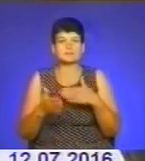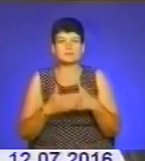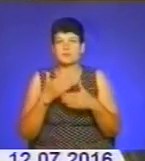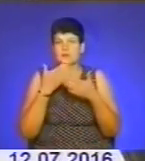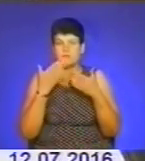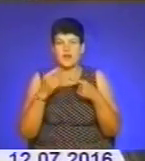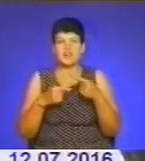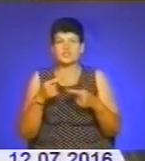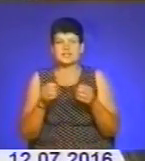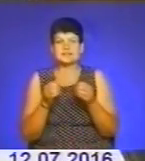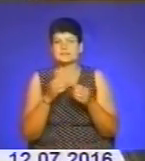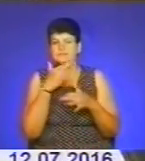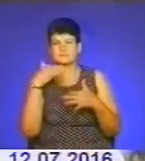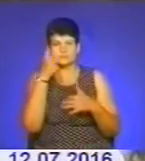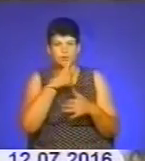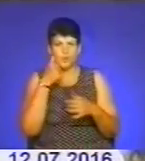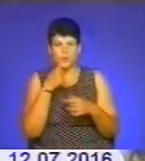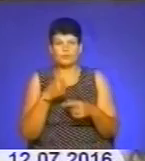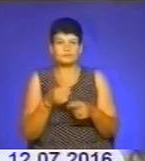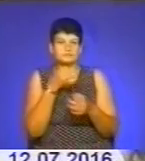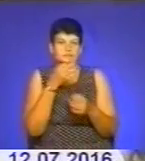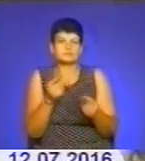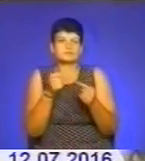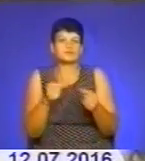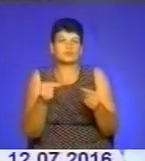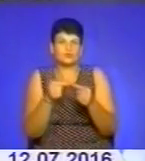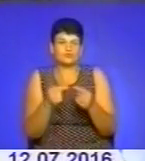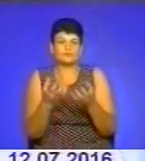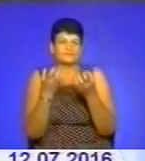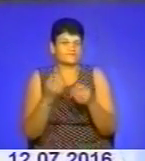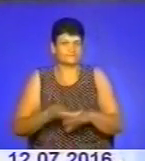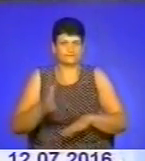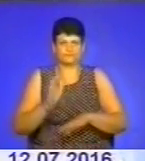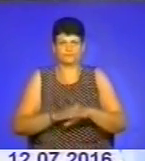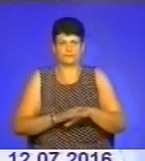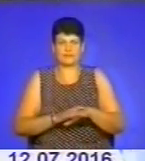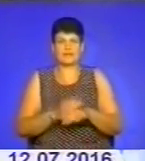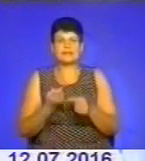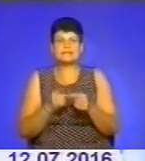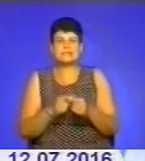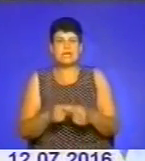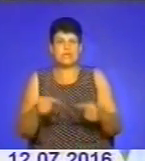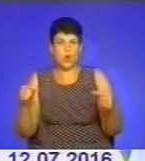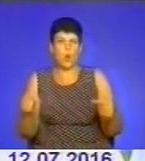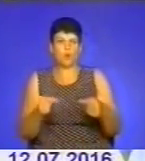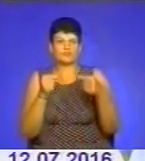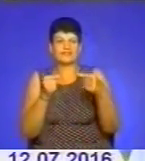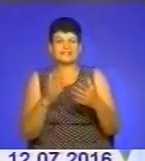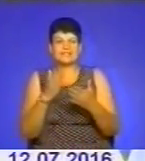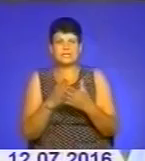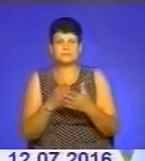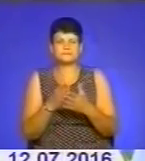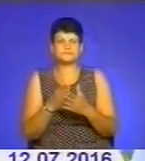зараз через десятки років однозначно оцінити ті події ще важче. Цей конфлікт дуже співзвучний з тими подіями, які відбуваються